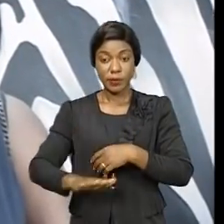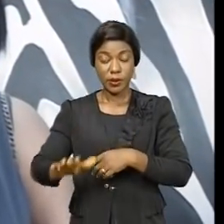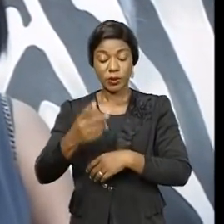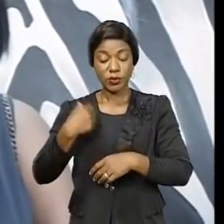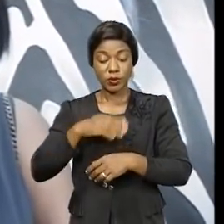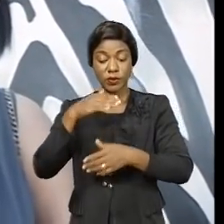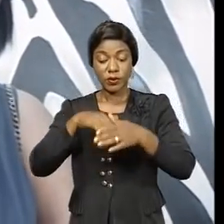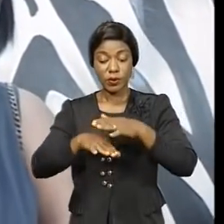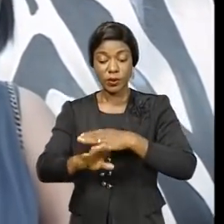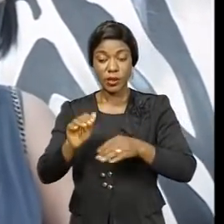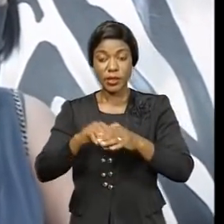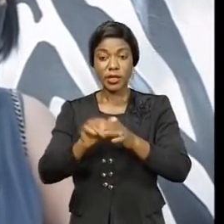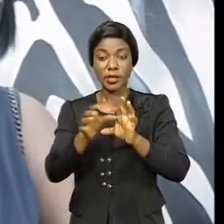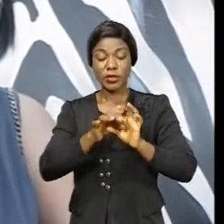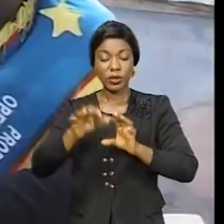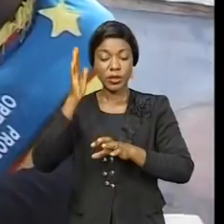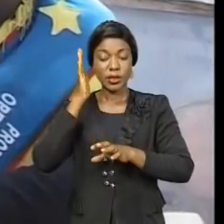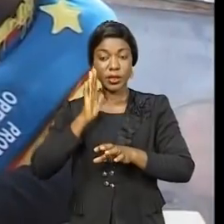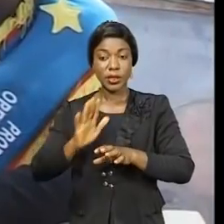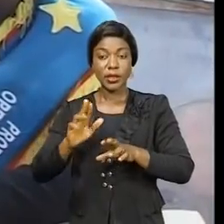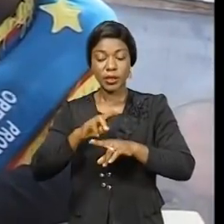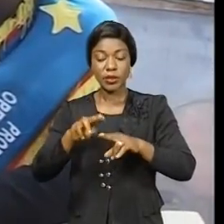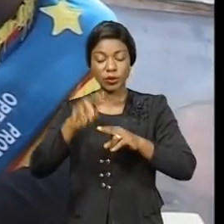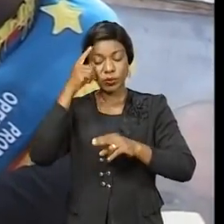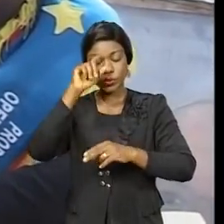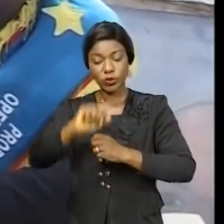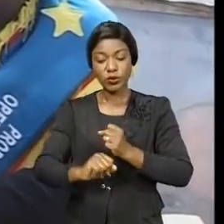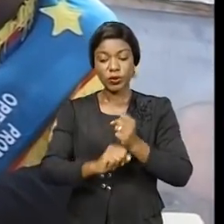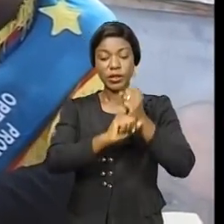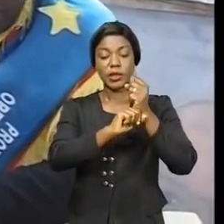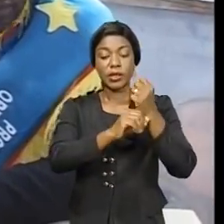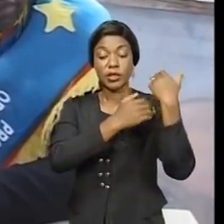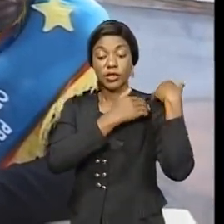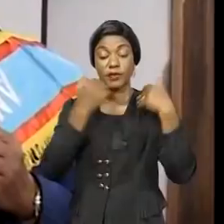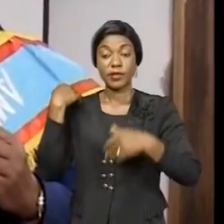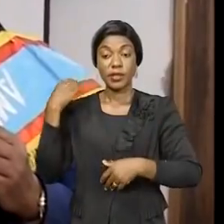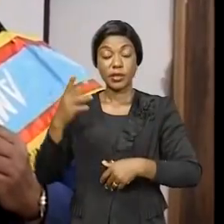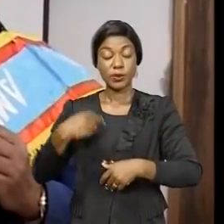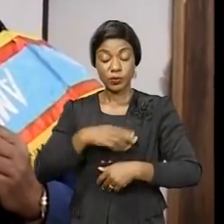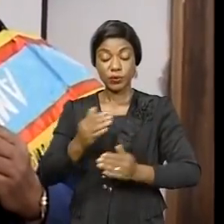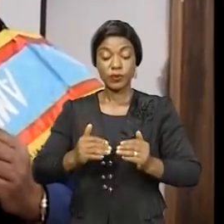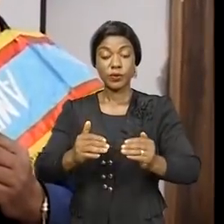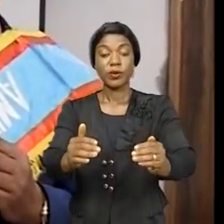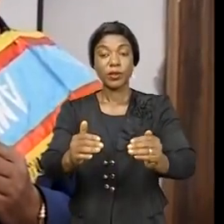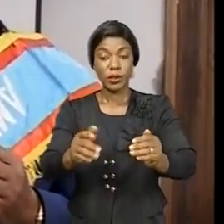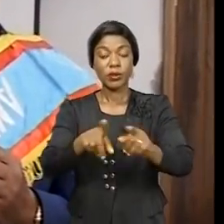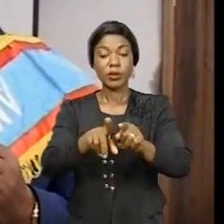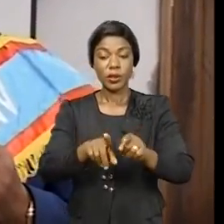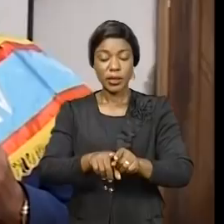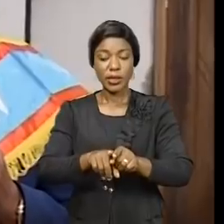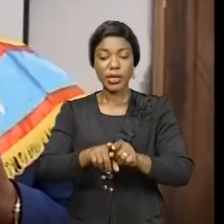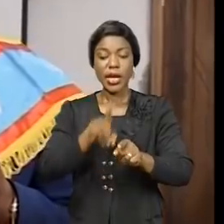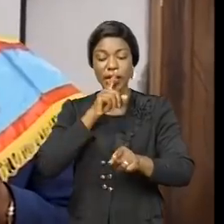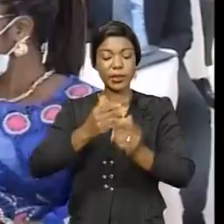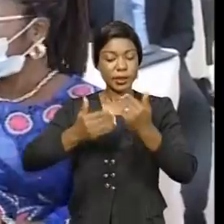pour soutenir les chocs de l'État. Nous allons continuer à être derrière les chocs de l